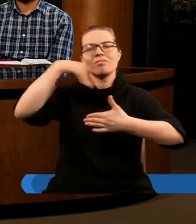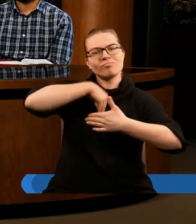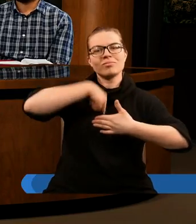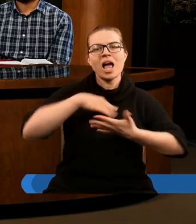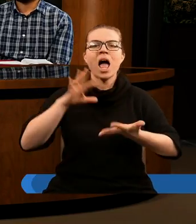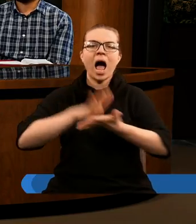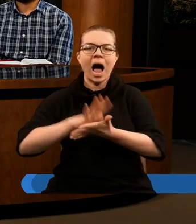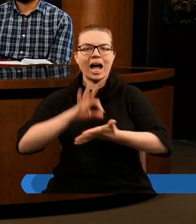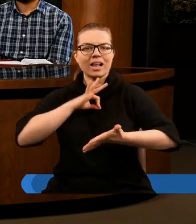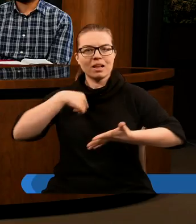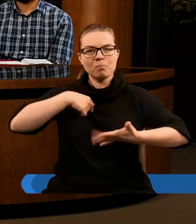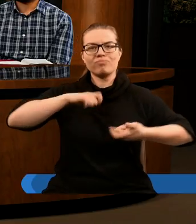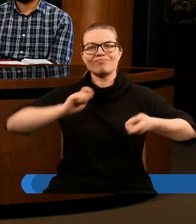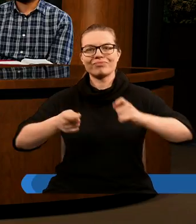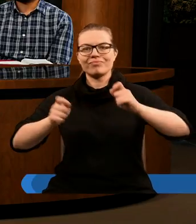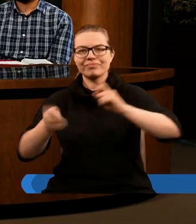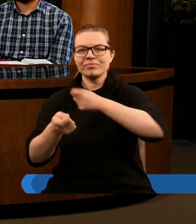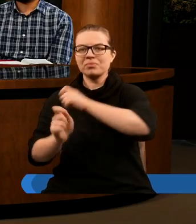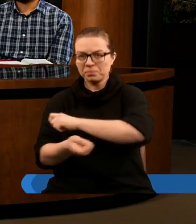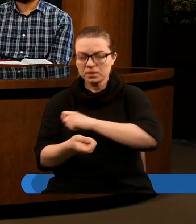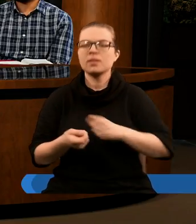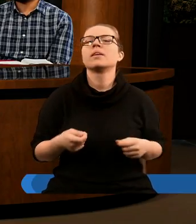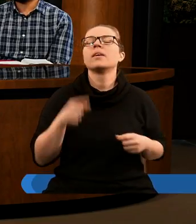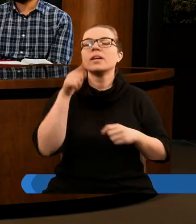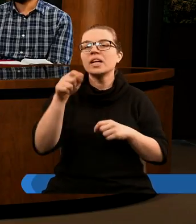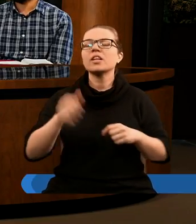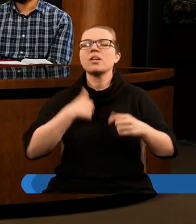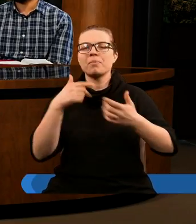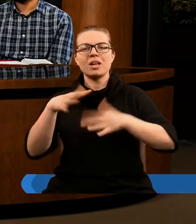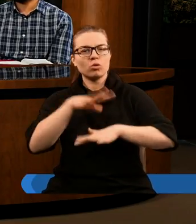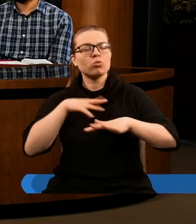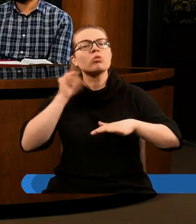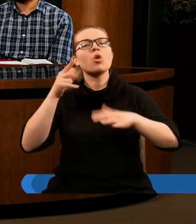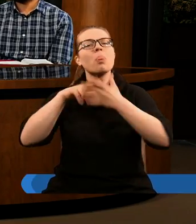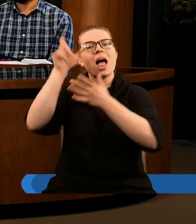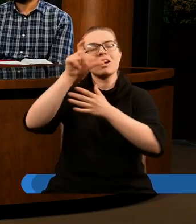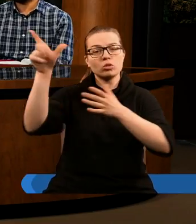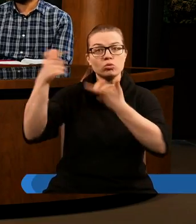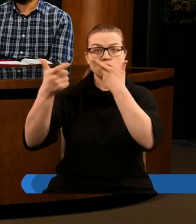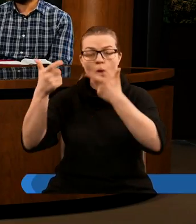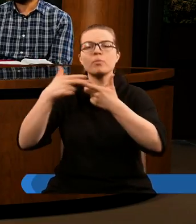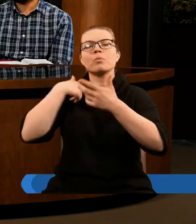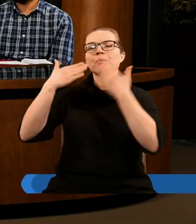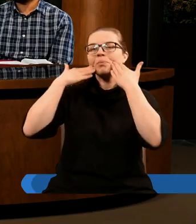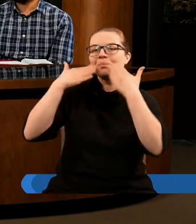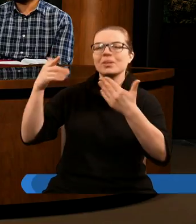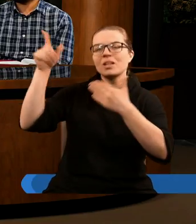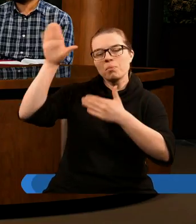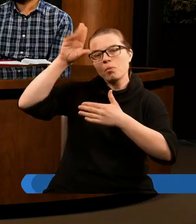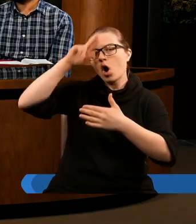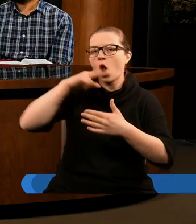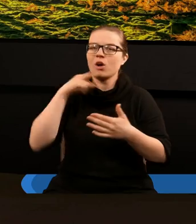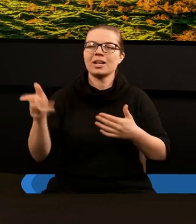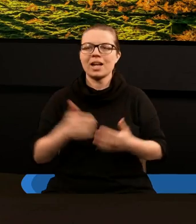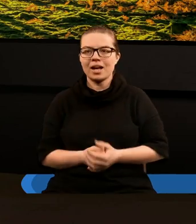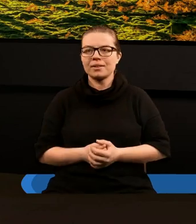nasz charakter przez to dokonanie Jezusa Chrystusa na krzyżu na chwałę naszego Boga Ojca.